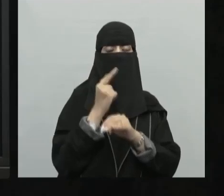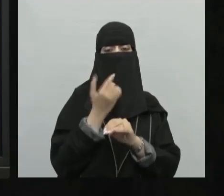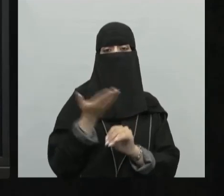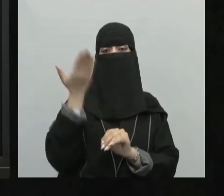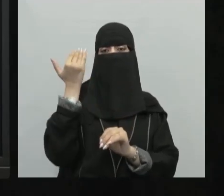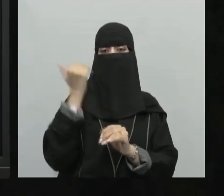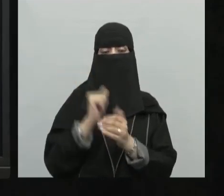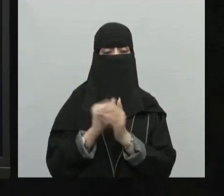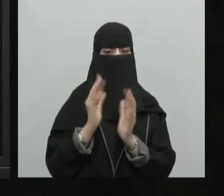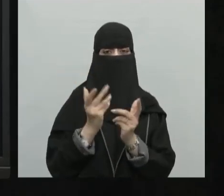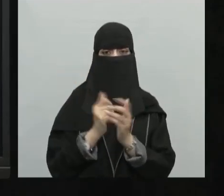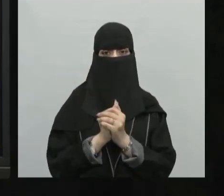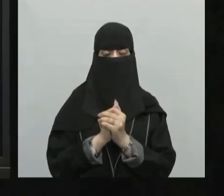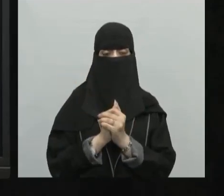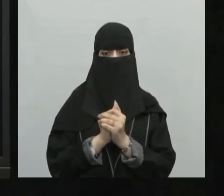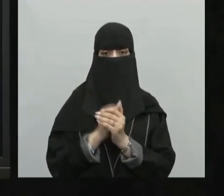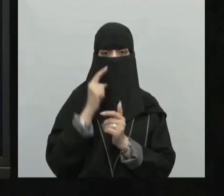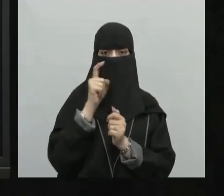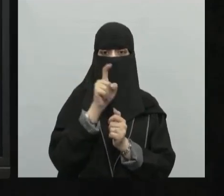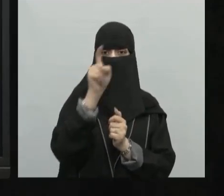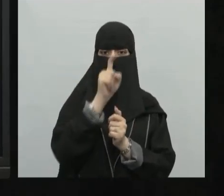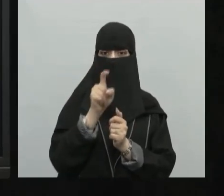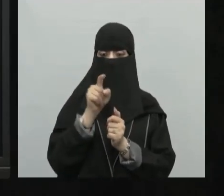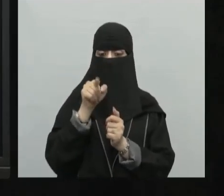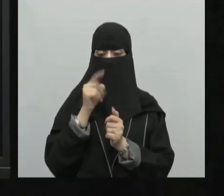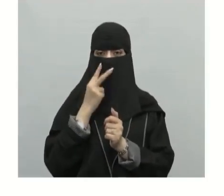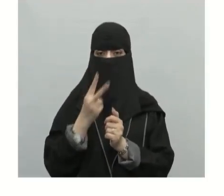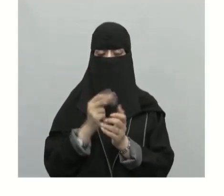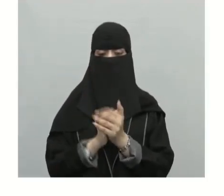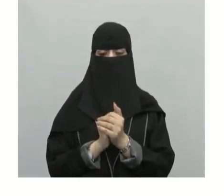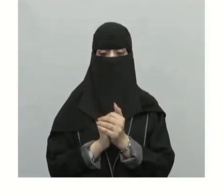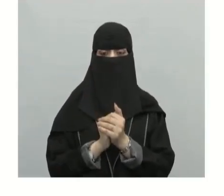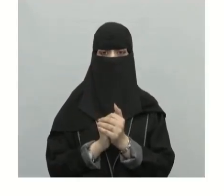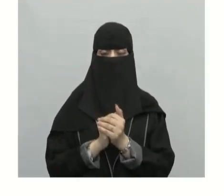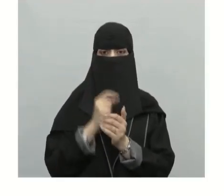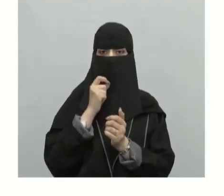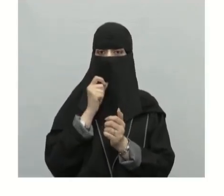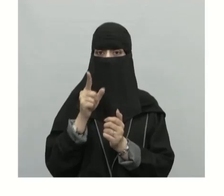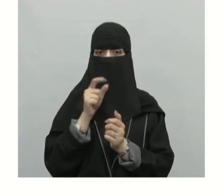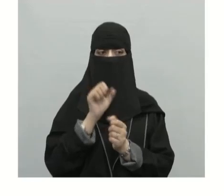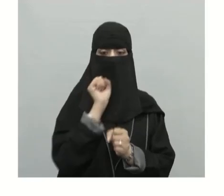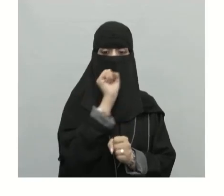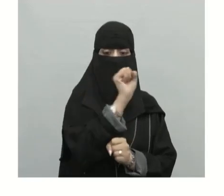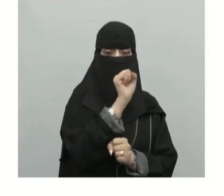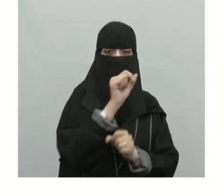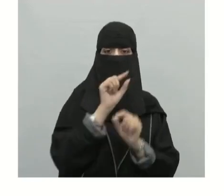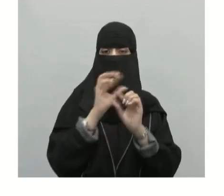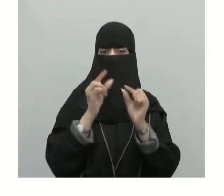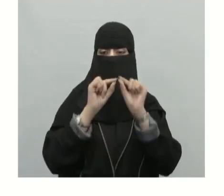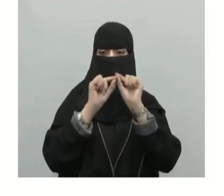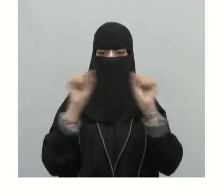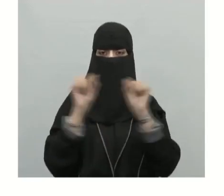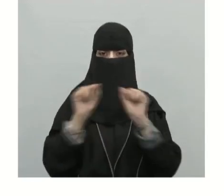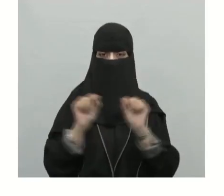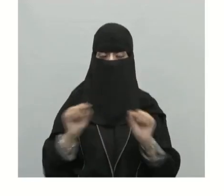الدرس السابق من خلال السؤال التالي أذكر خصائص خطوط الطول أبناء